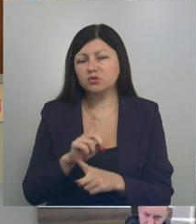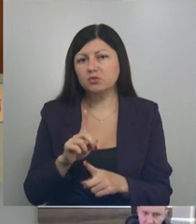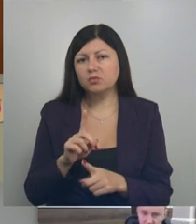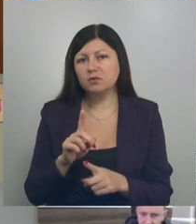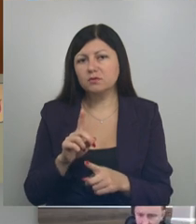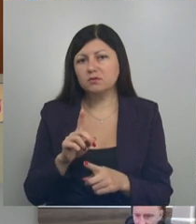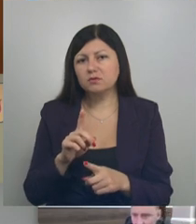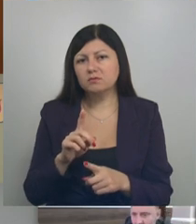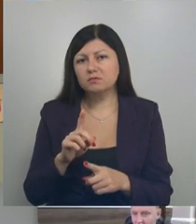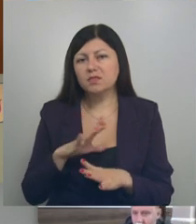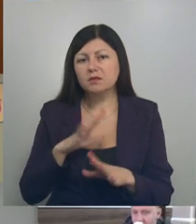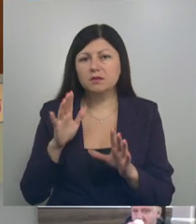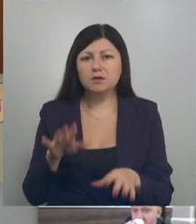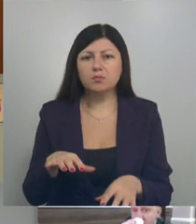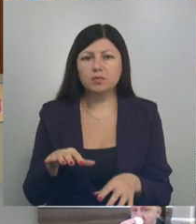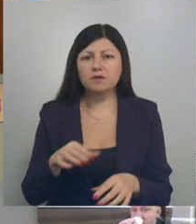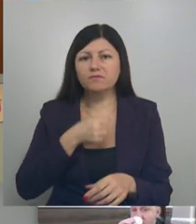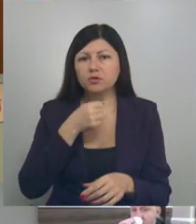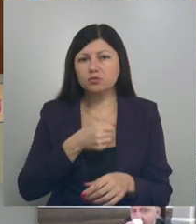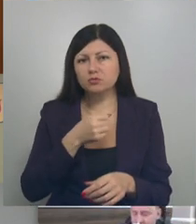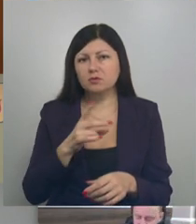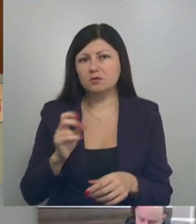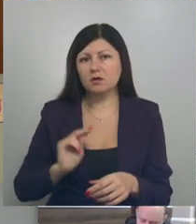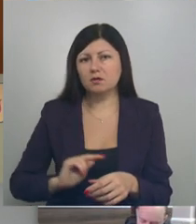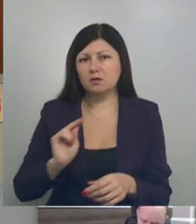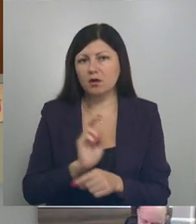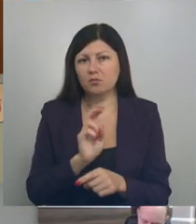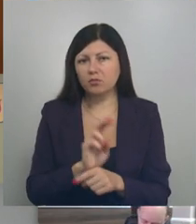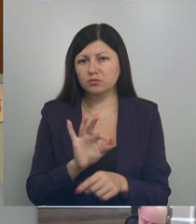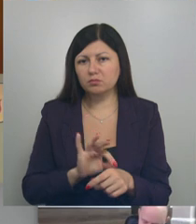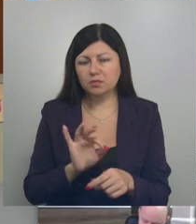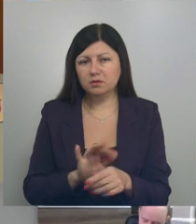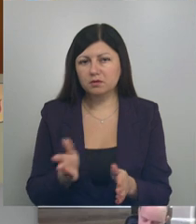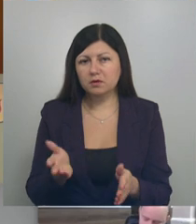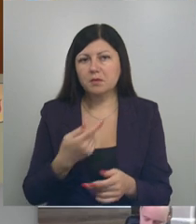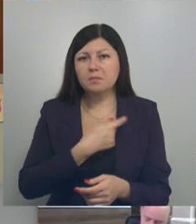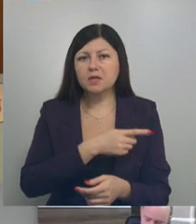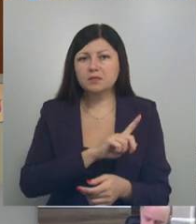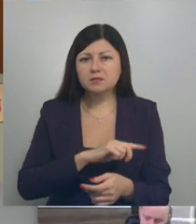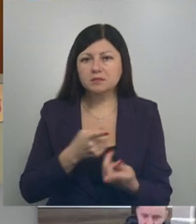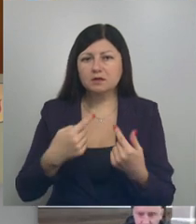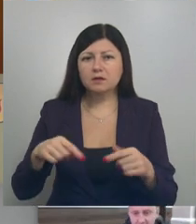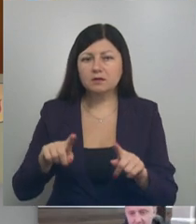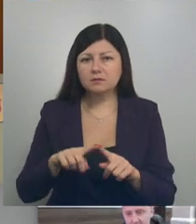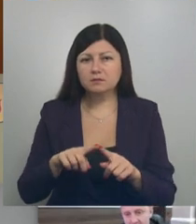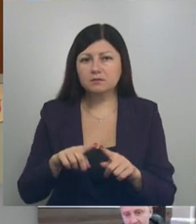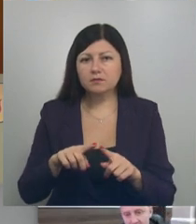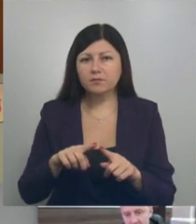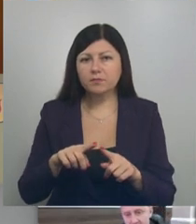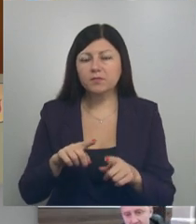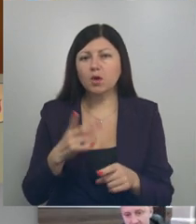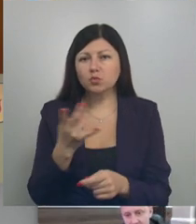были взрослые на работе больные. медицинских организациях нашел. То есть